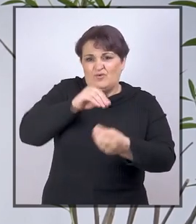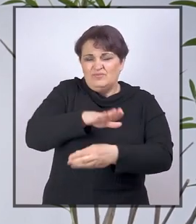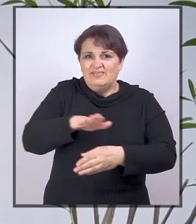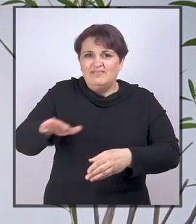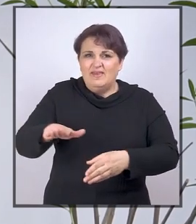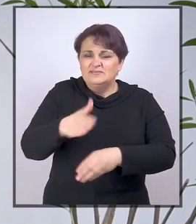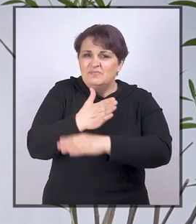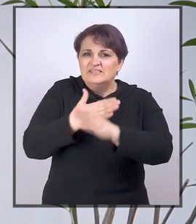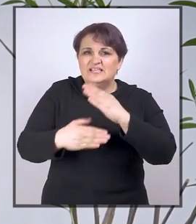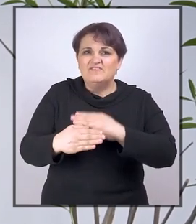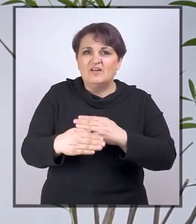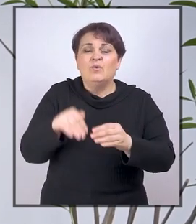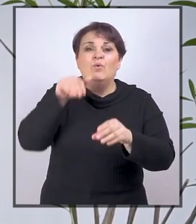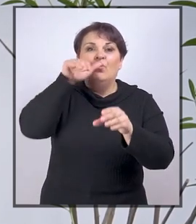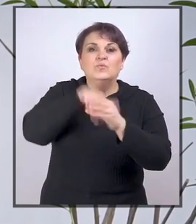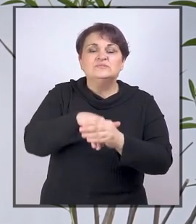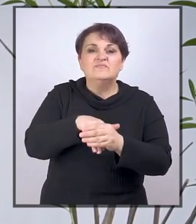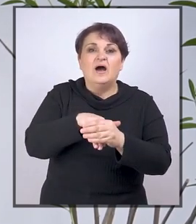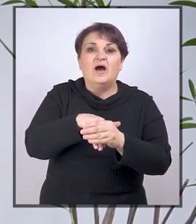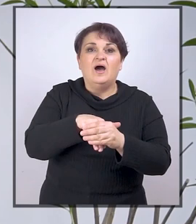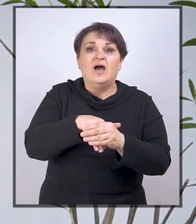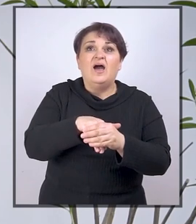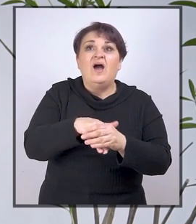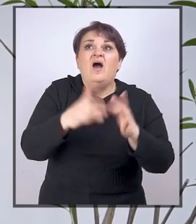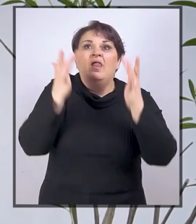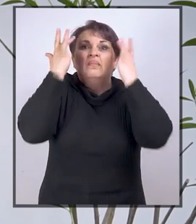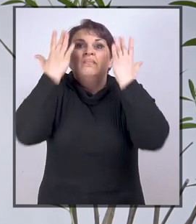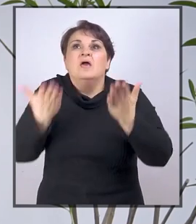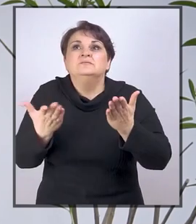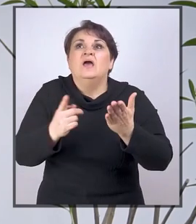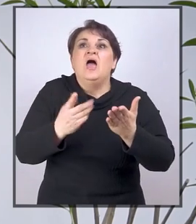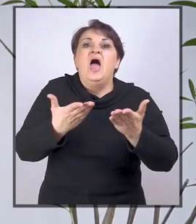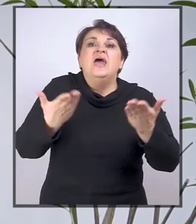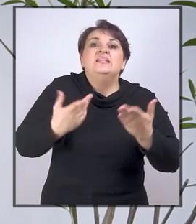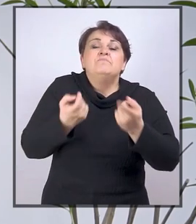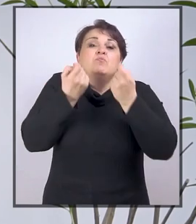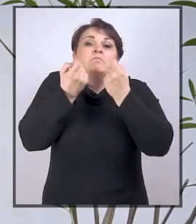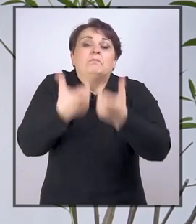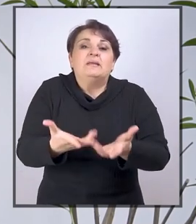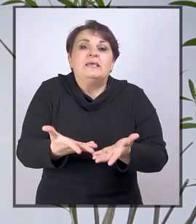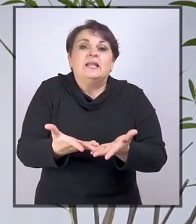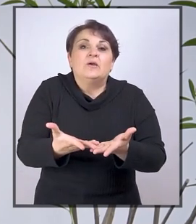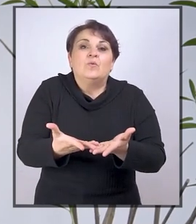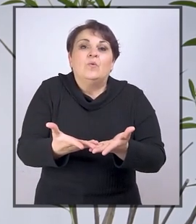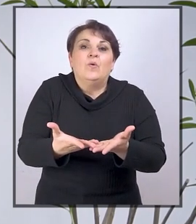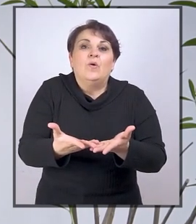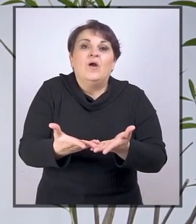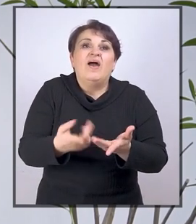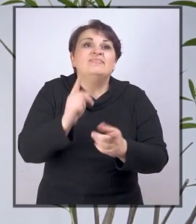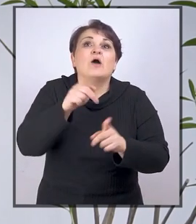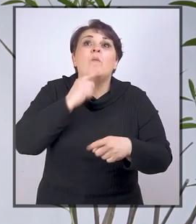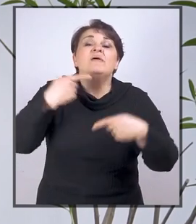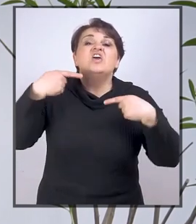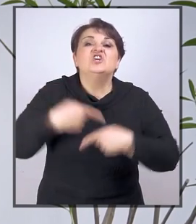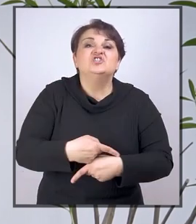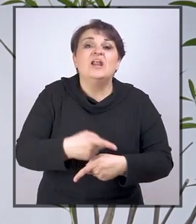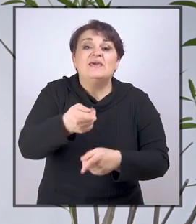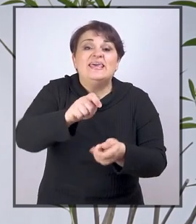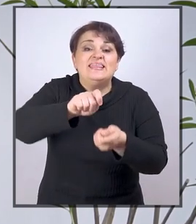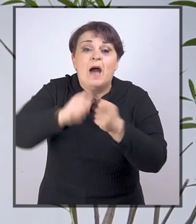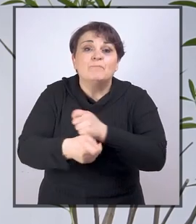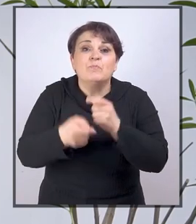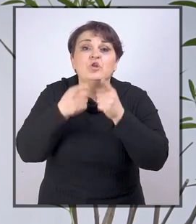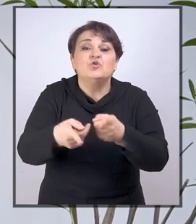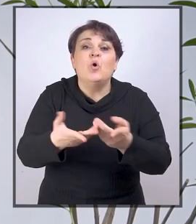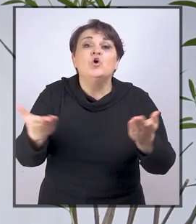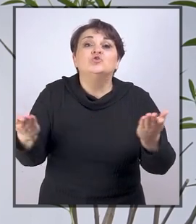invaliditetom, roditelji djeteta sa invaliditetom u stvari niti znaju niti imaju upriliku da se